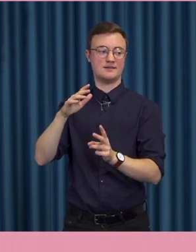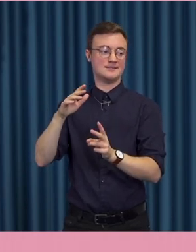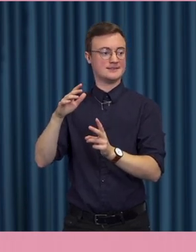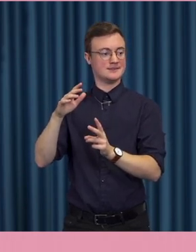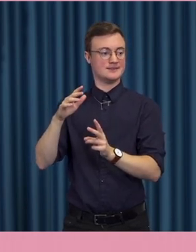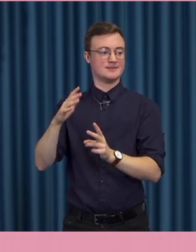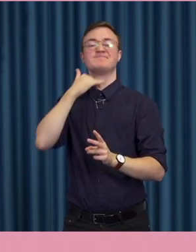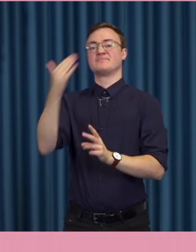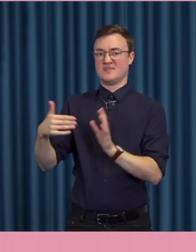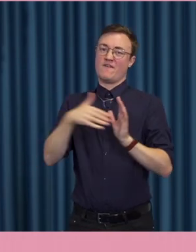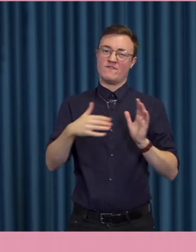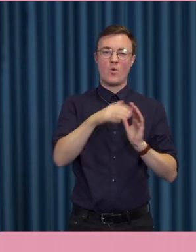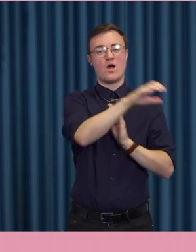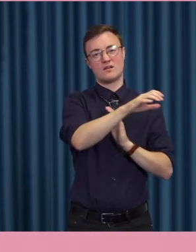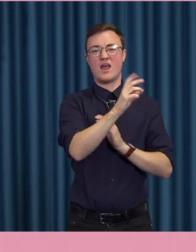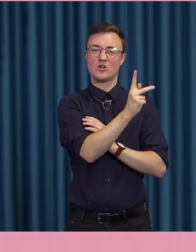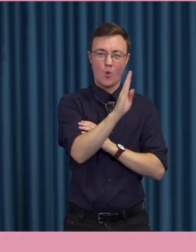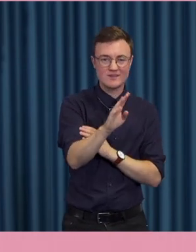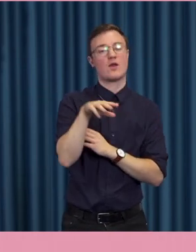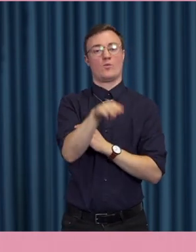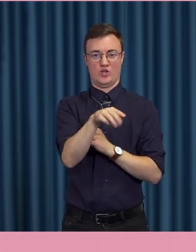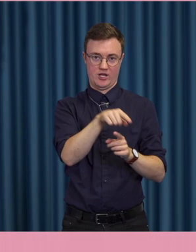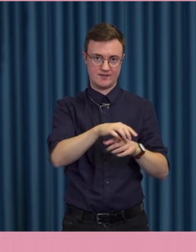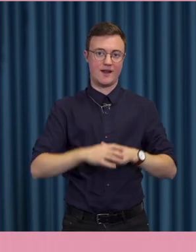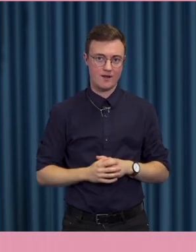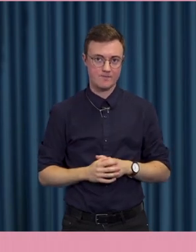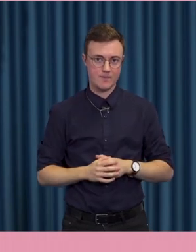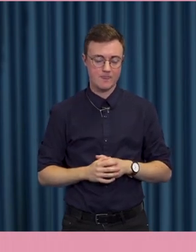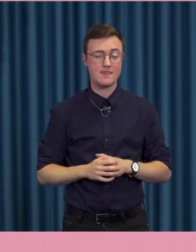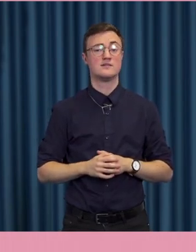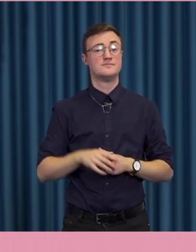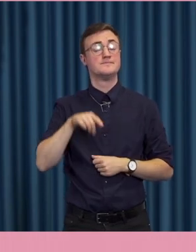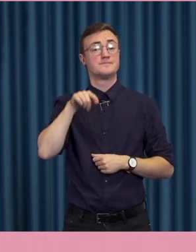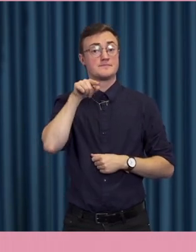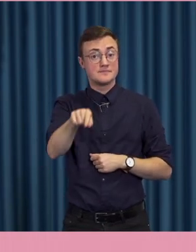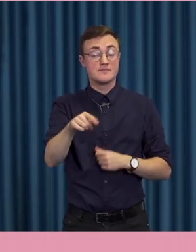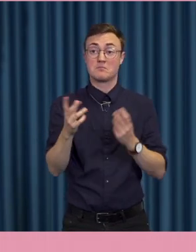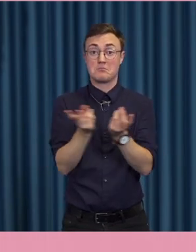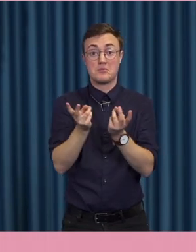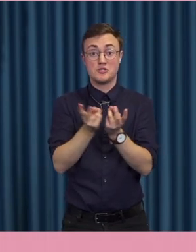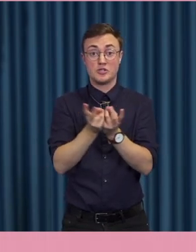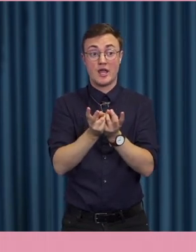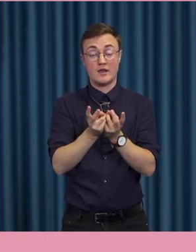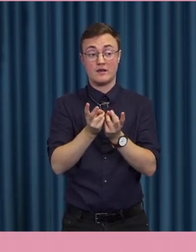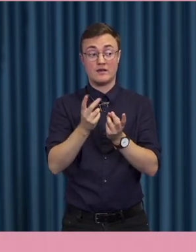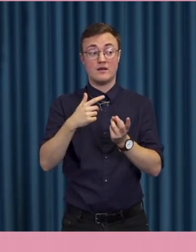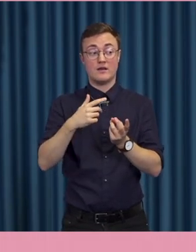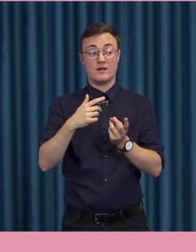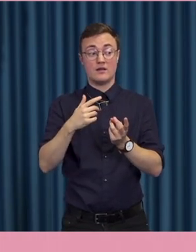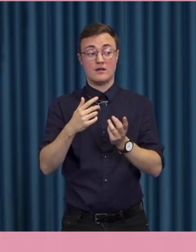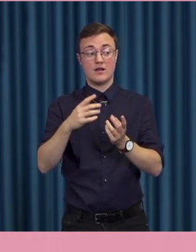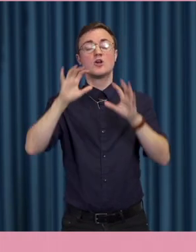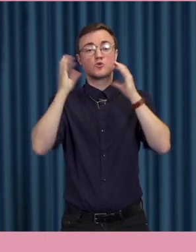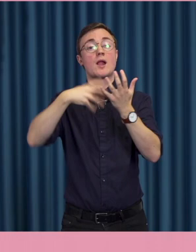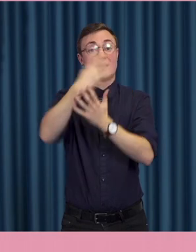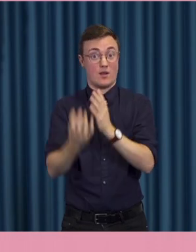Om sociala medier bidragit till att öka antipatierna i stort borde det rimligen ha synts också mellan andra partier